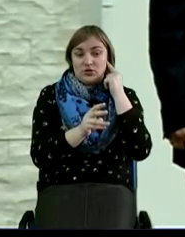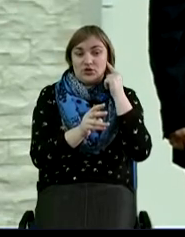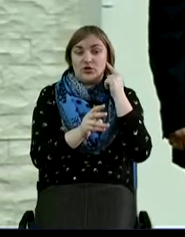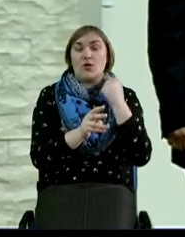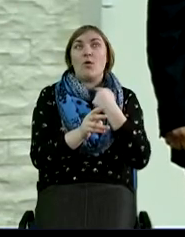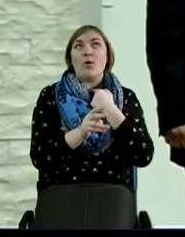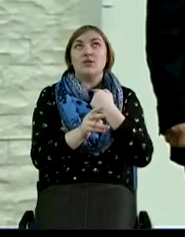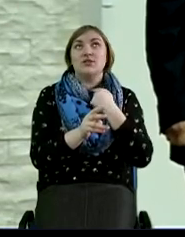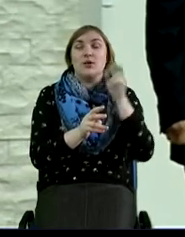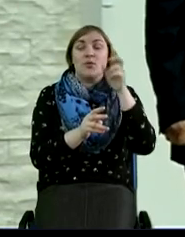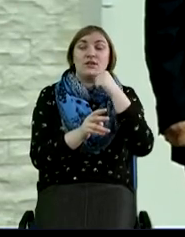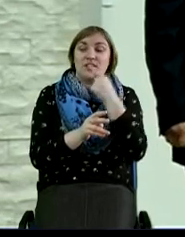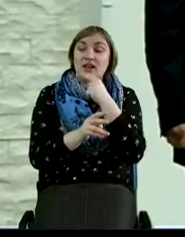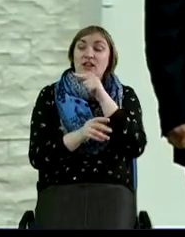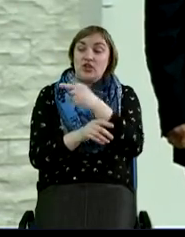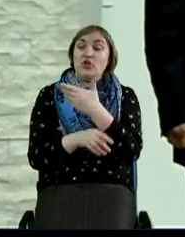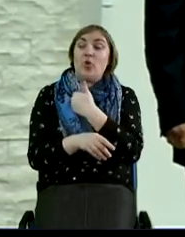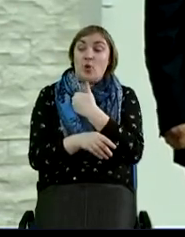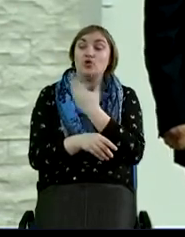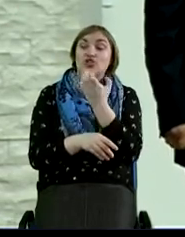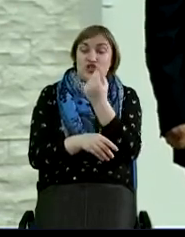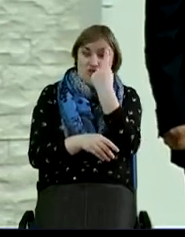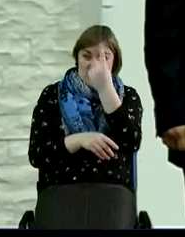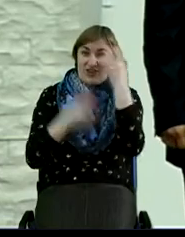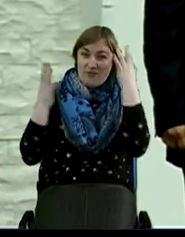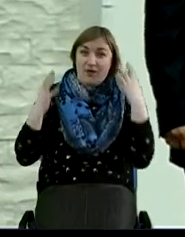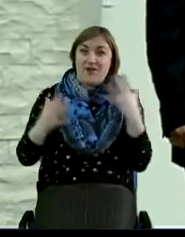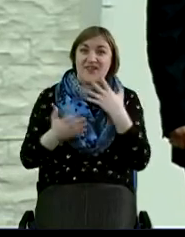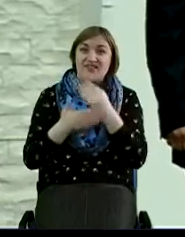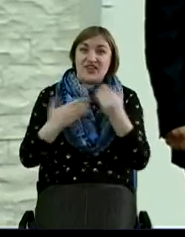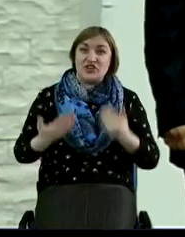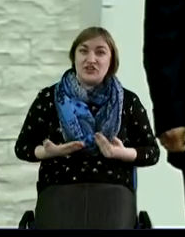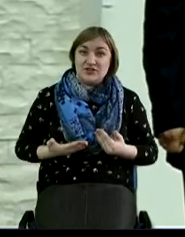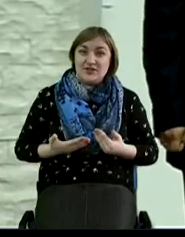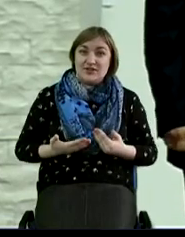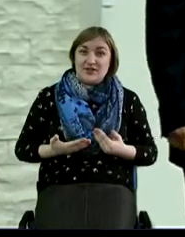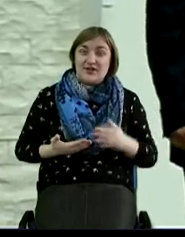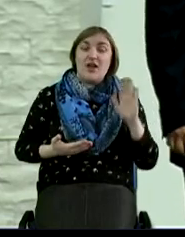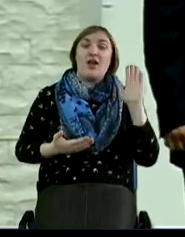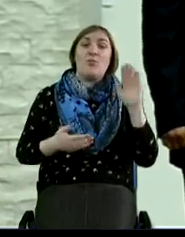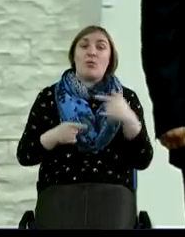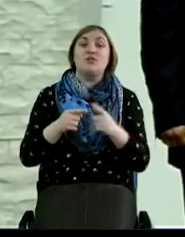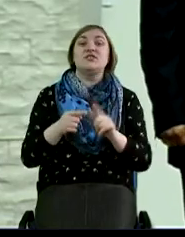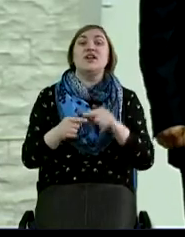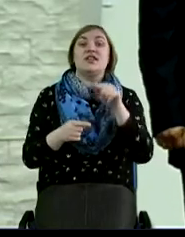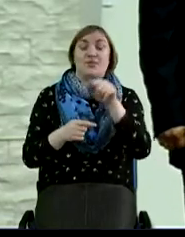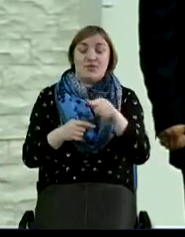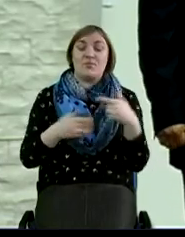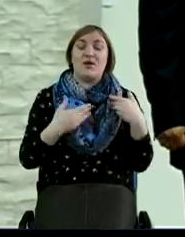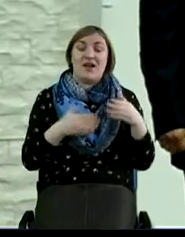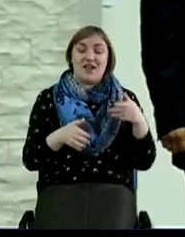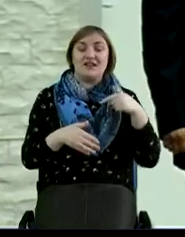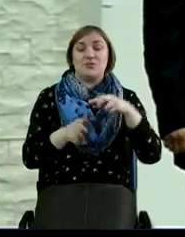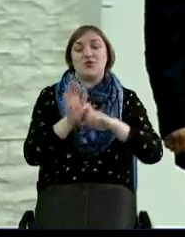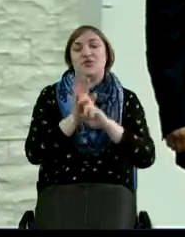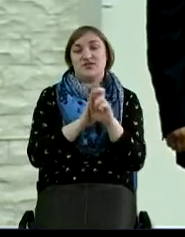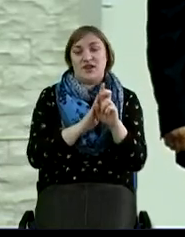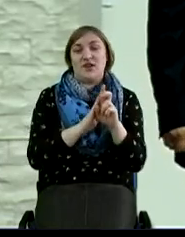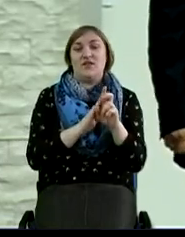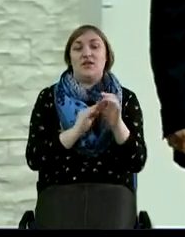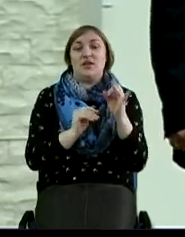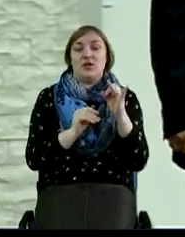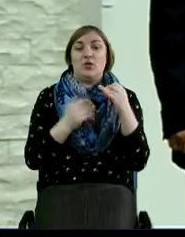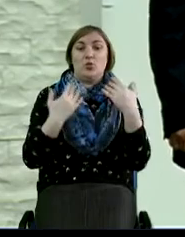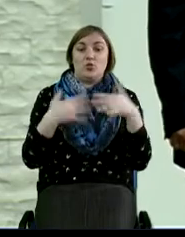в своей жизни. И после этого он пошел в церковь, покаялся. На сегодняшний день уже там, по-моему, более 20